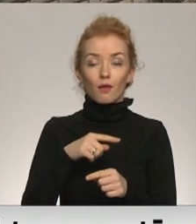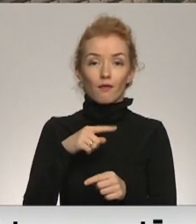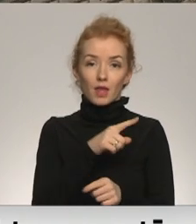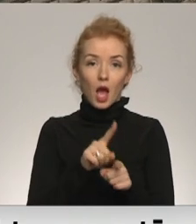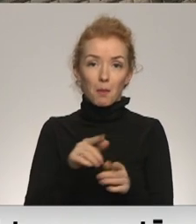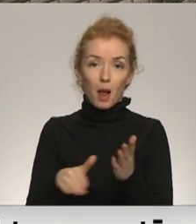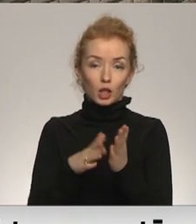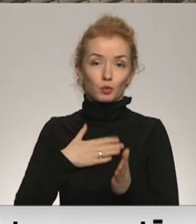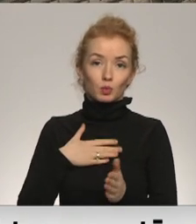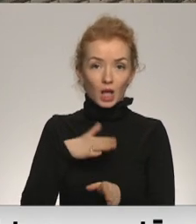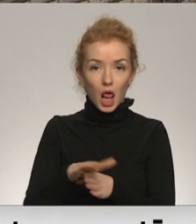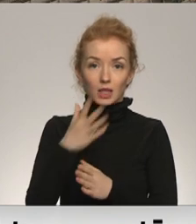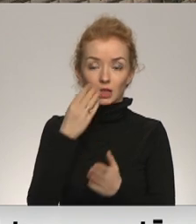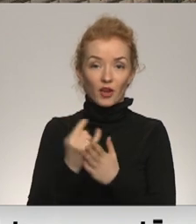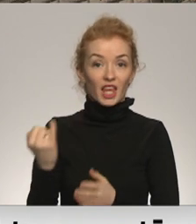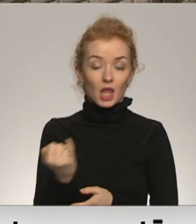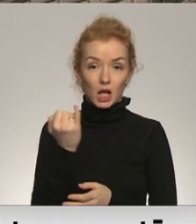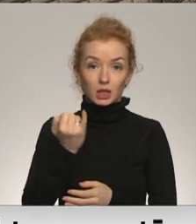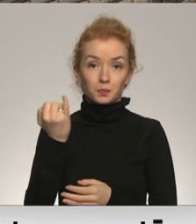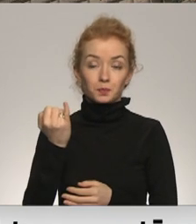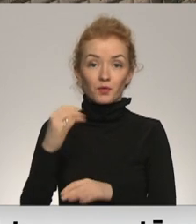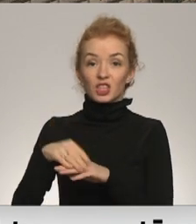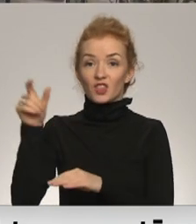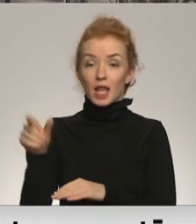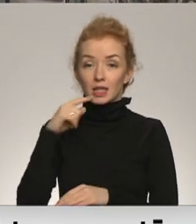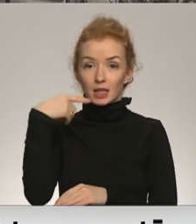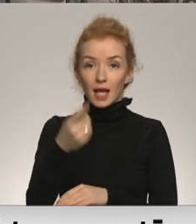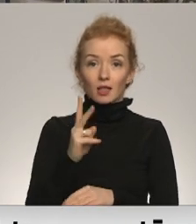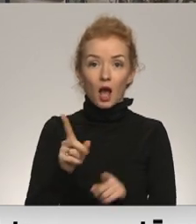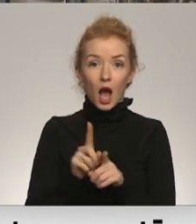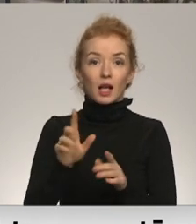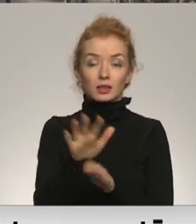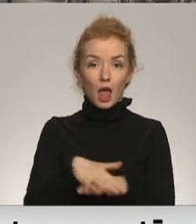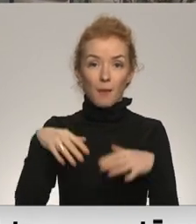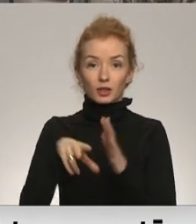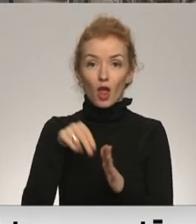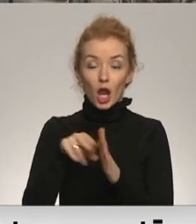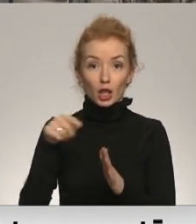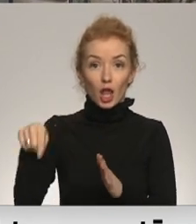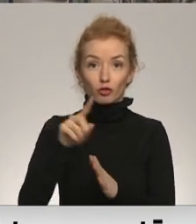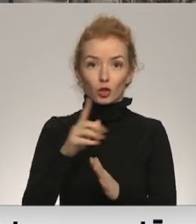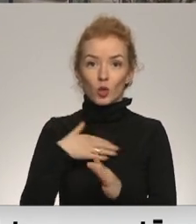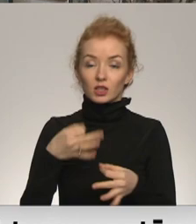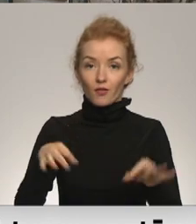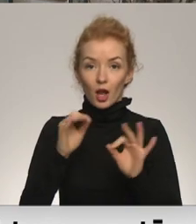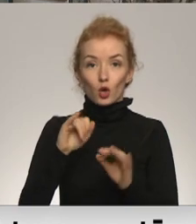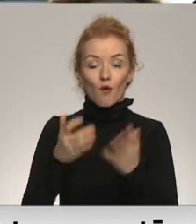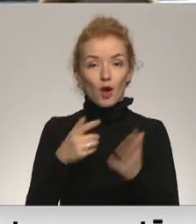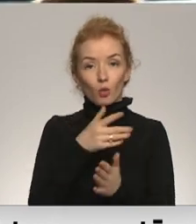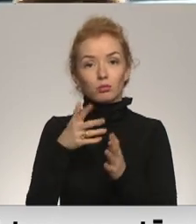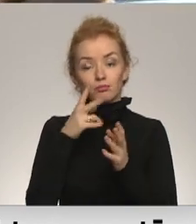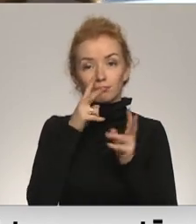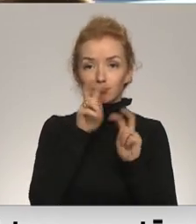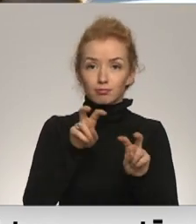interesi. Kā vēl viena izaicinājuma tuvākajā laikā Zviedris uzvēra saimas vēlēšanas, kurā sabi vērtēs, vai citas valstis nemēģina